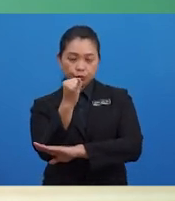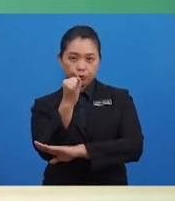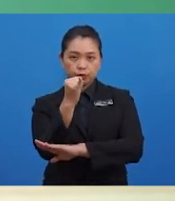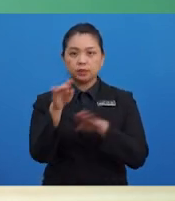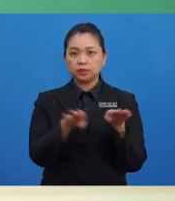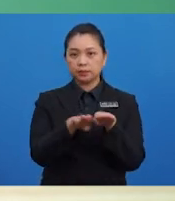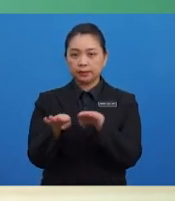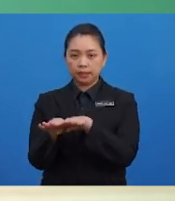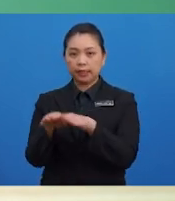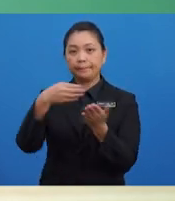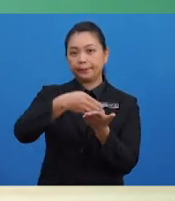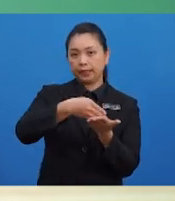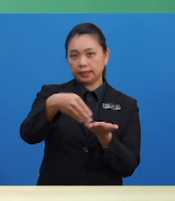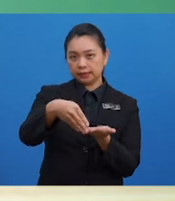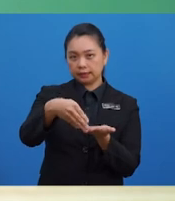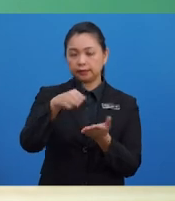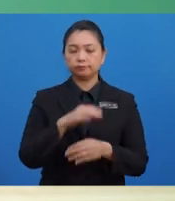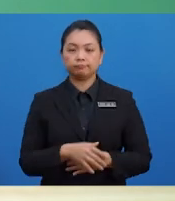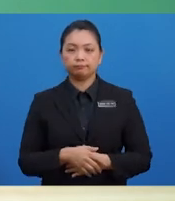sebagai belanja.